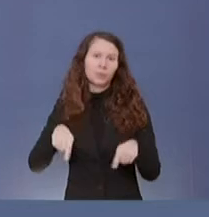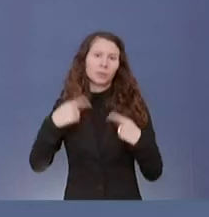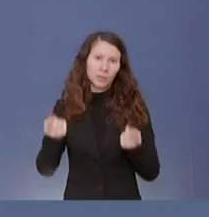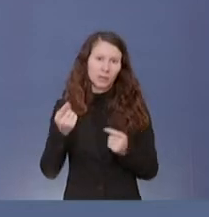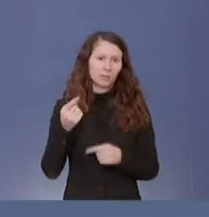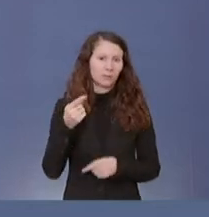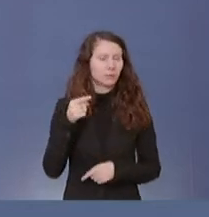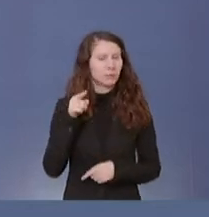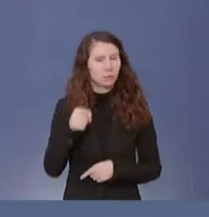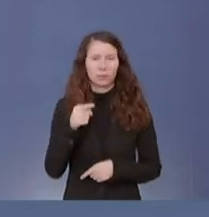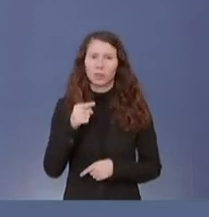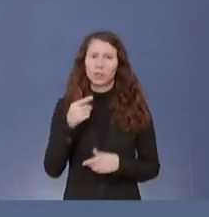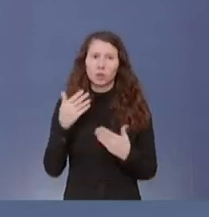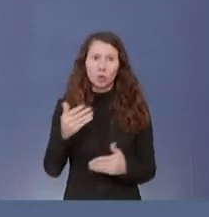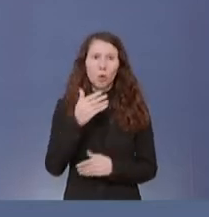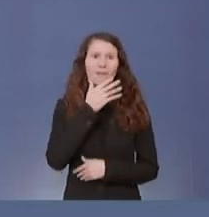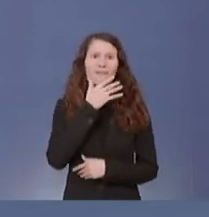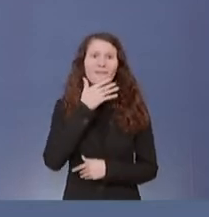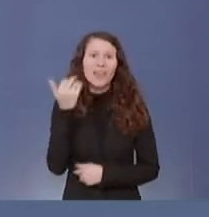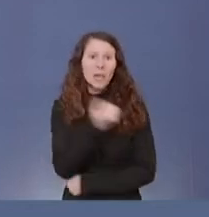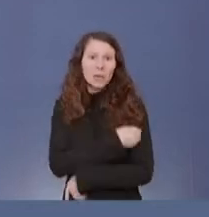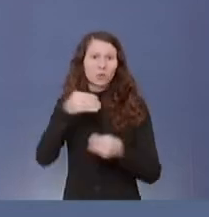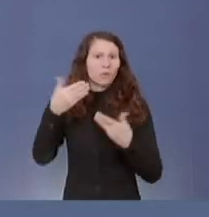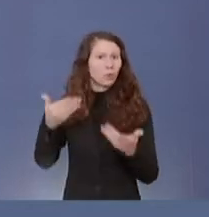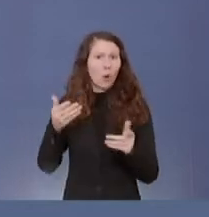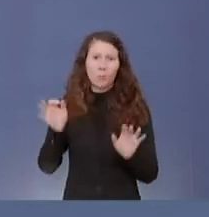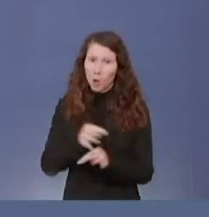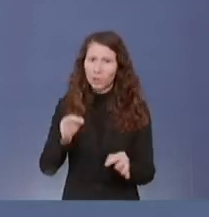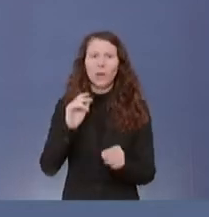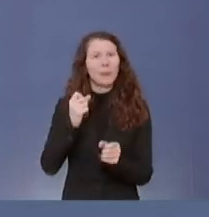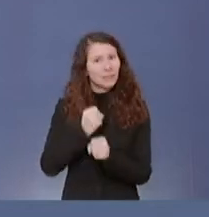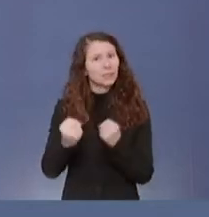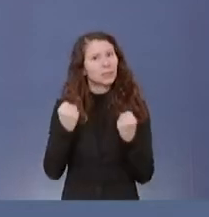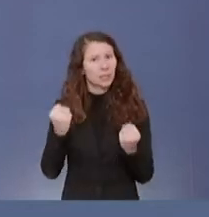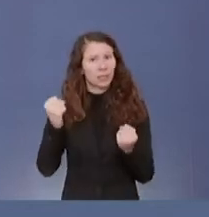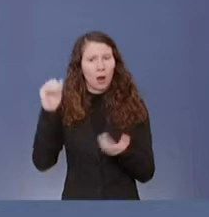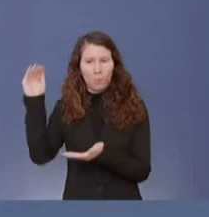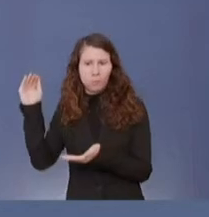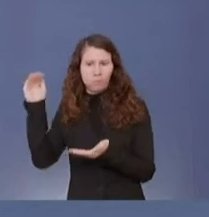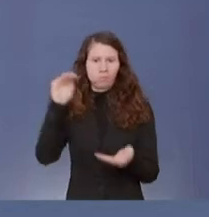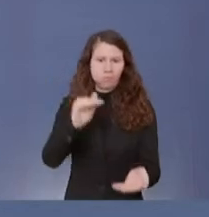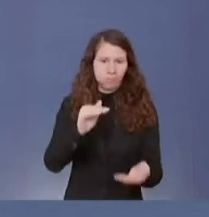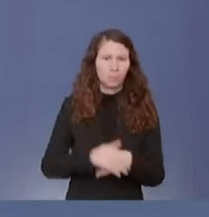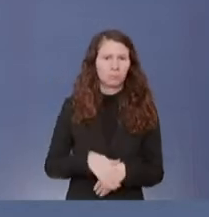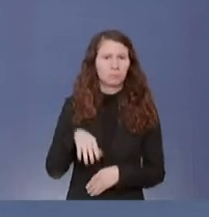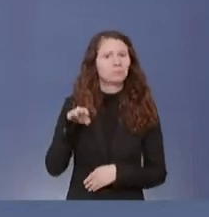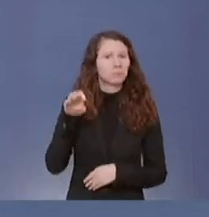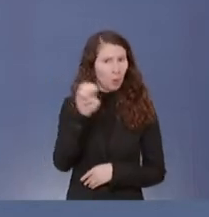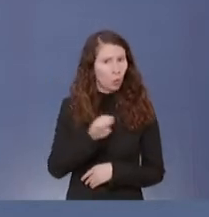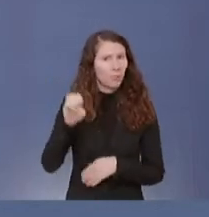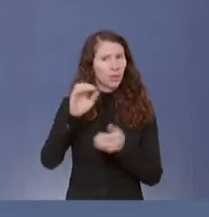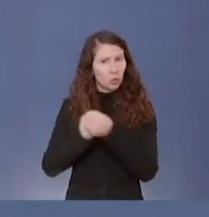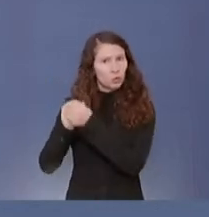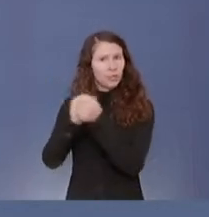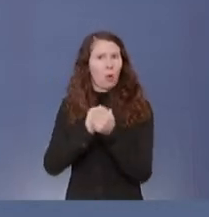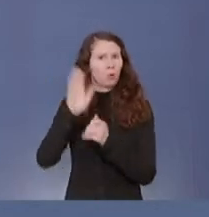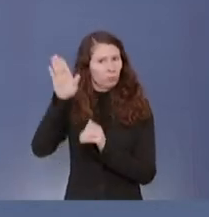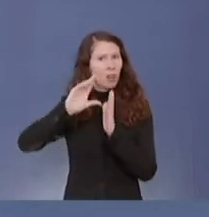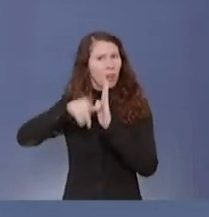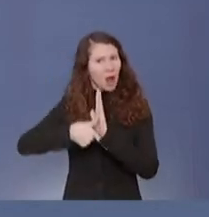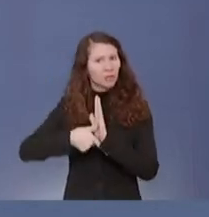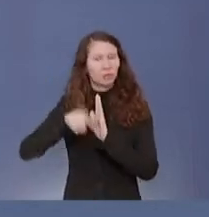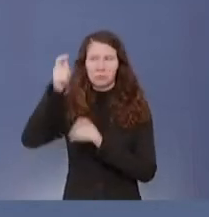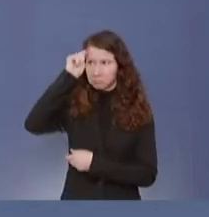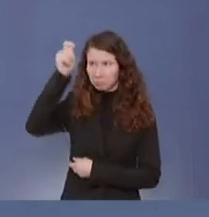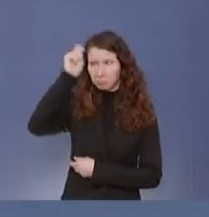Das ist erst einmal eine Leistung der Europäischen Union. Die Europäische Union hat ja nicht die